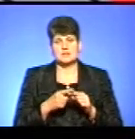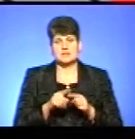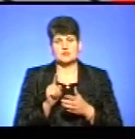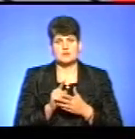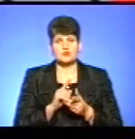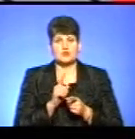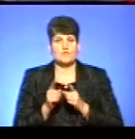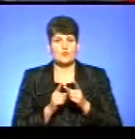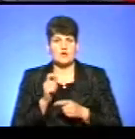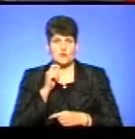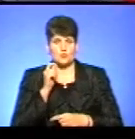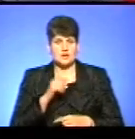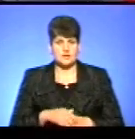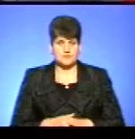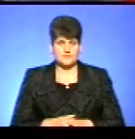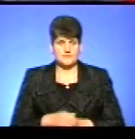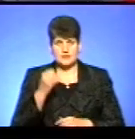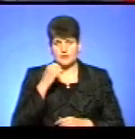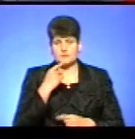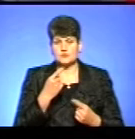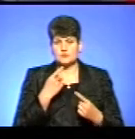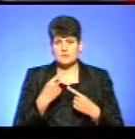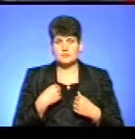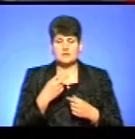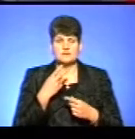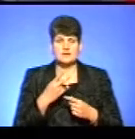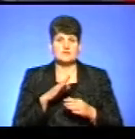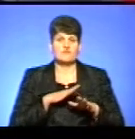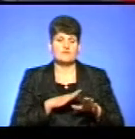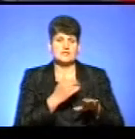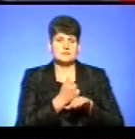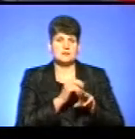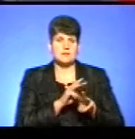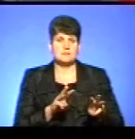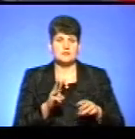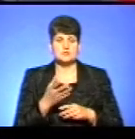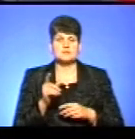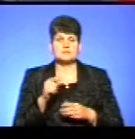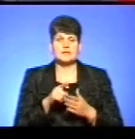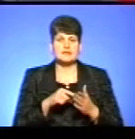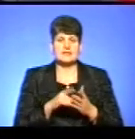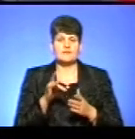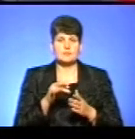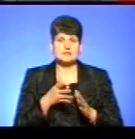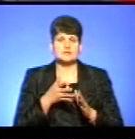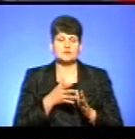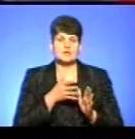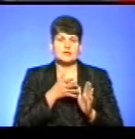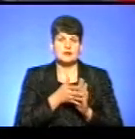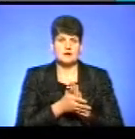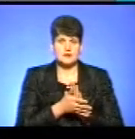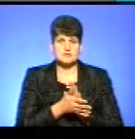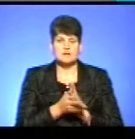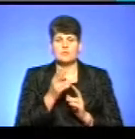реформування країни. Дуже дякую за розмову, нагадую, що ми спілкувалися з віце-прем'єром-міністром України з питань Європейської та Євроатлантичної інтеграції.